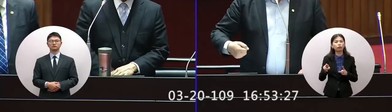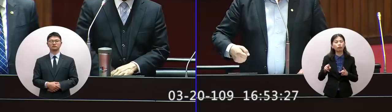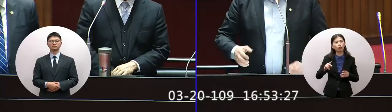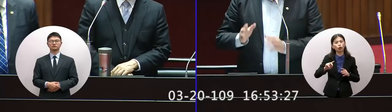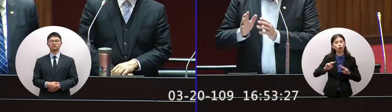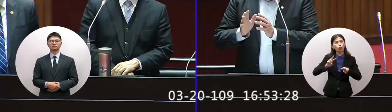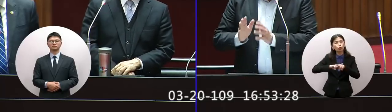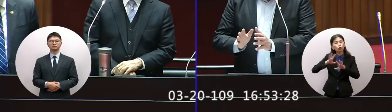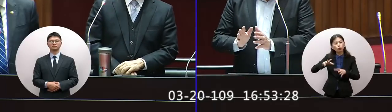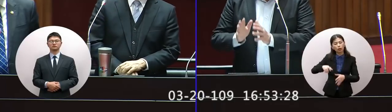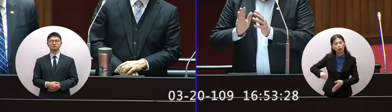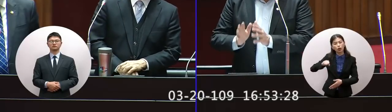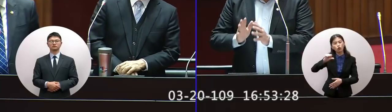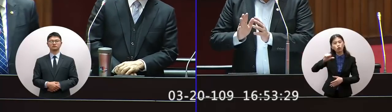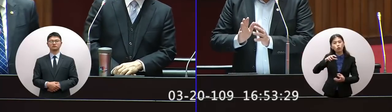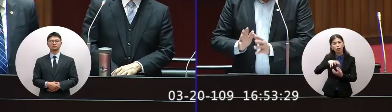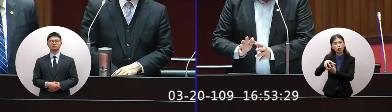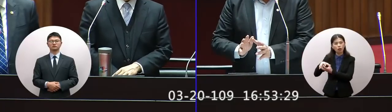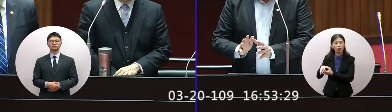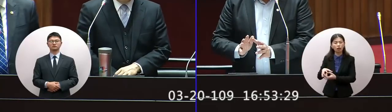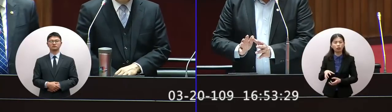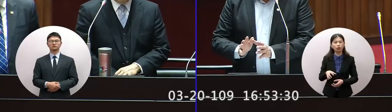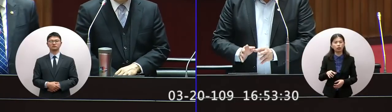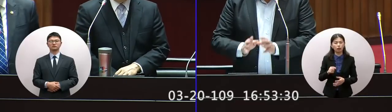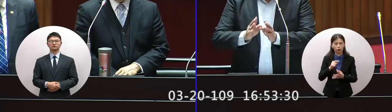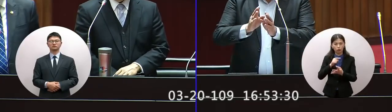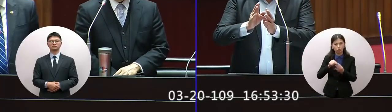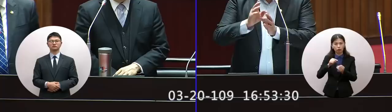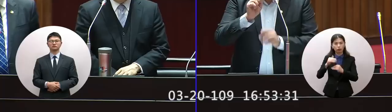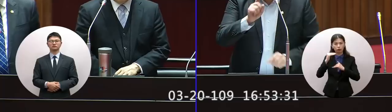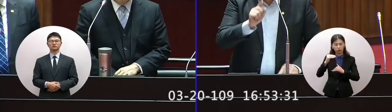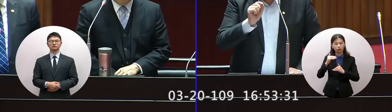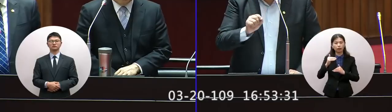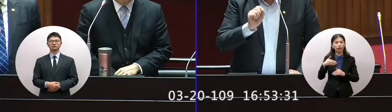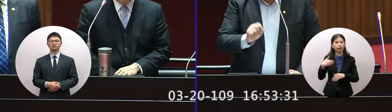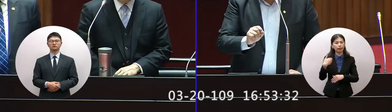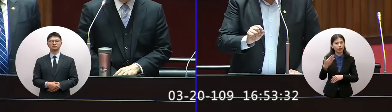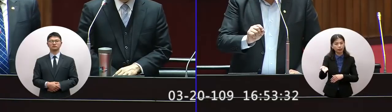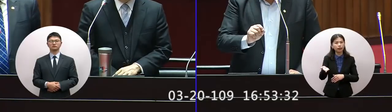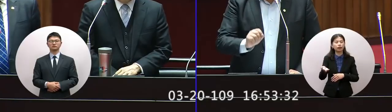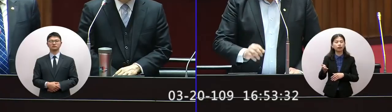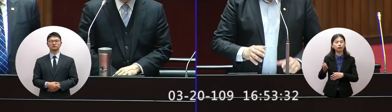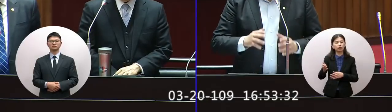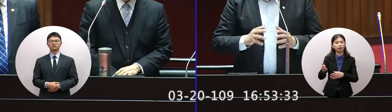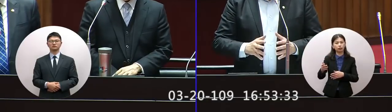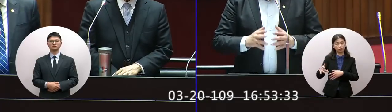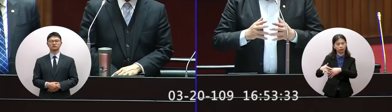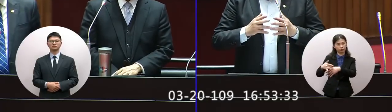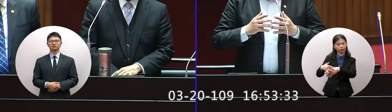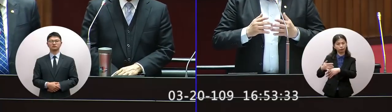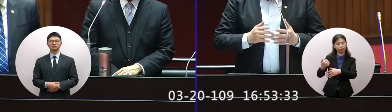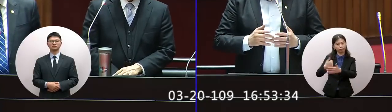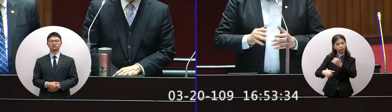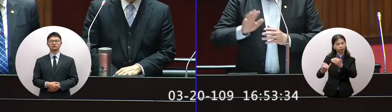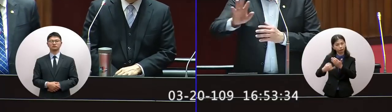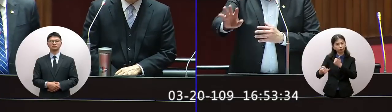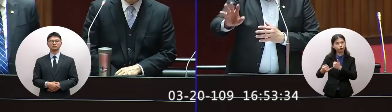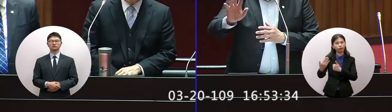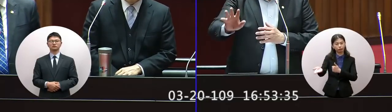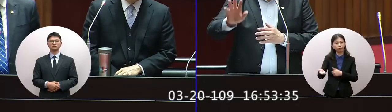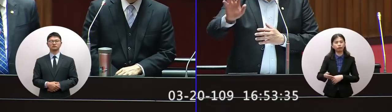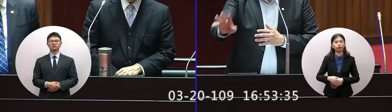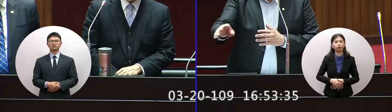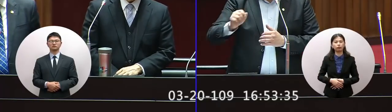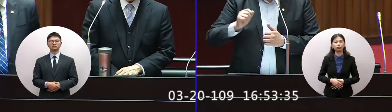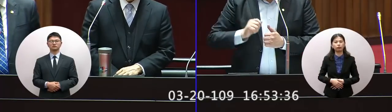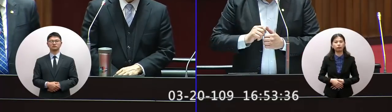國可以個人帶五盒既一定我們限額數量的給他的學生家屬作為防疫保護自己使用他